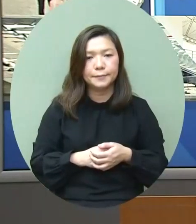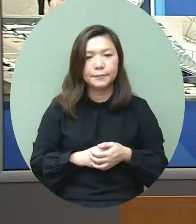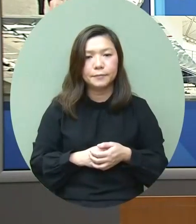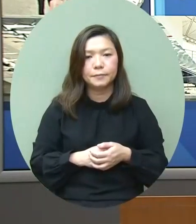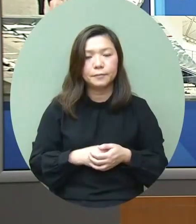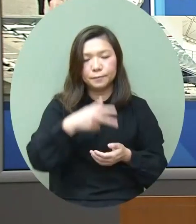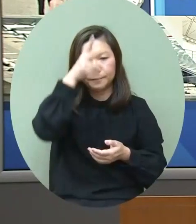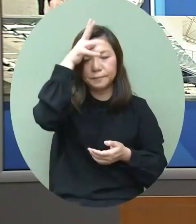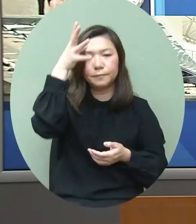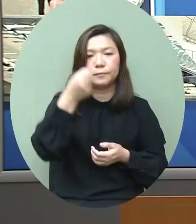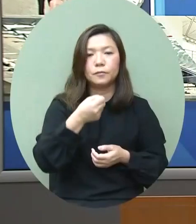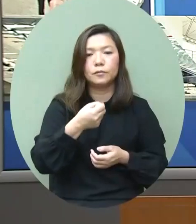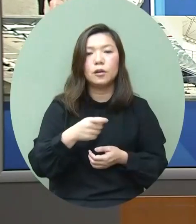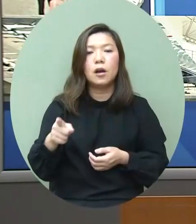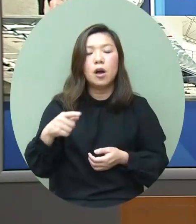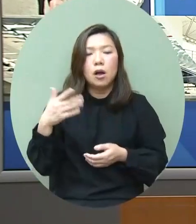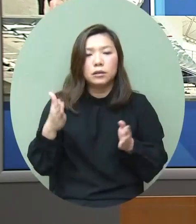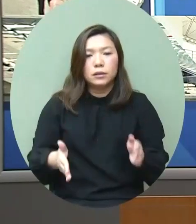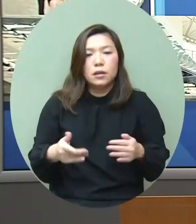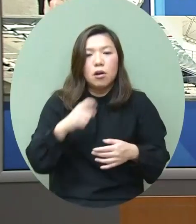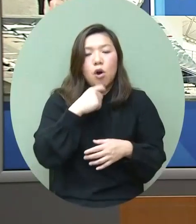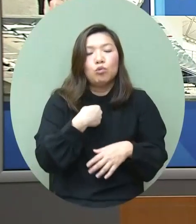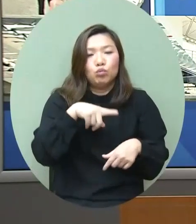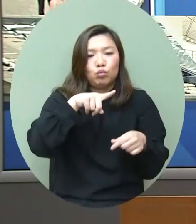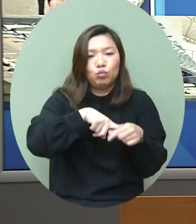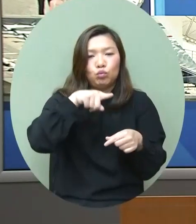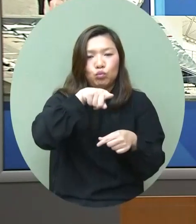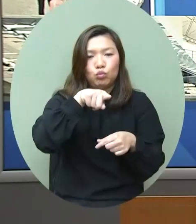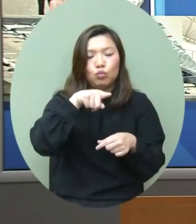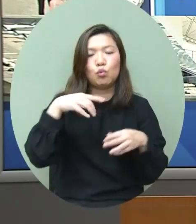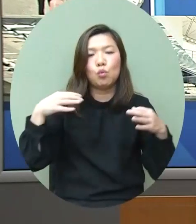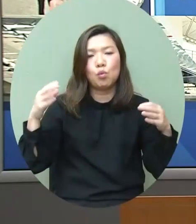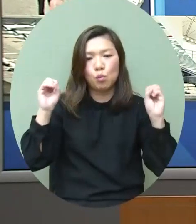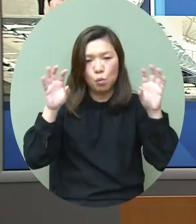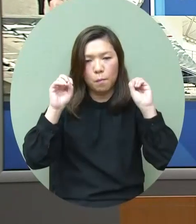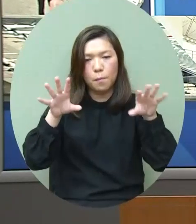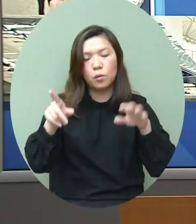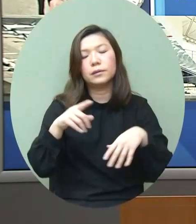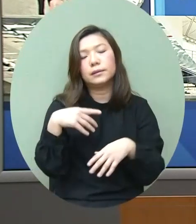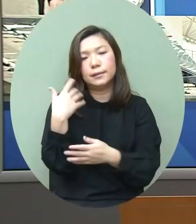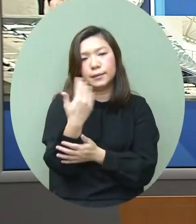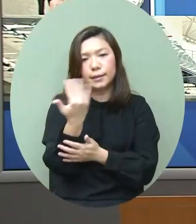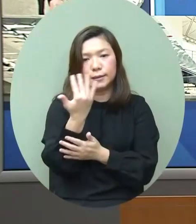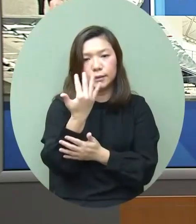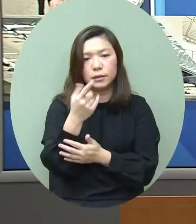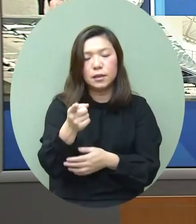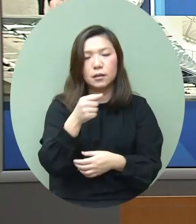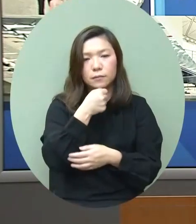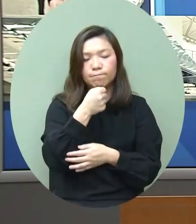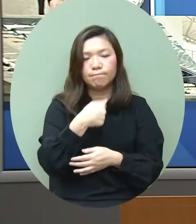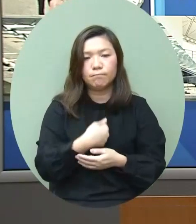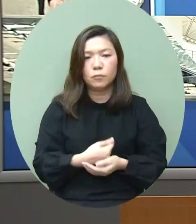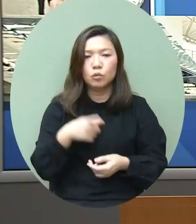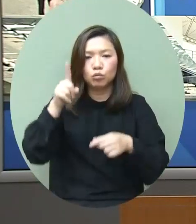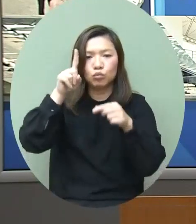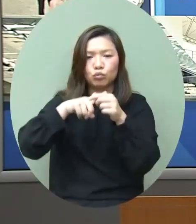行政長官你好許局長你好中央廣播電視總台記者第一個問題想問內地的中醫專家昨天